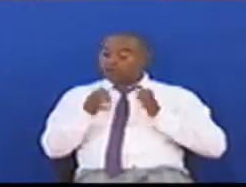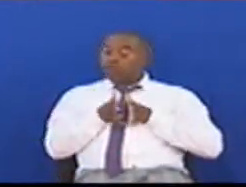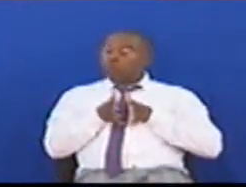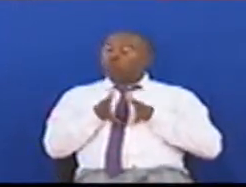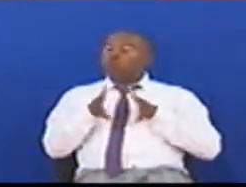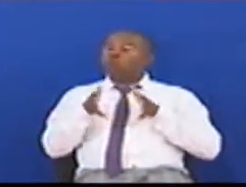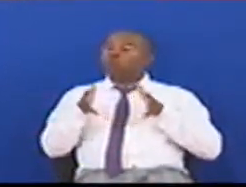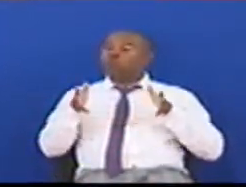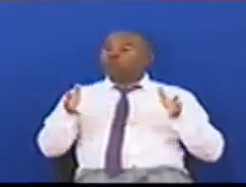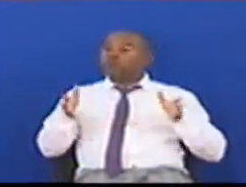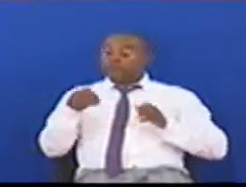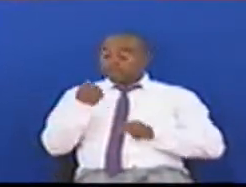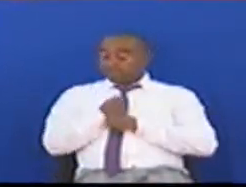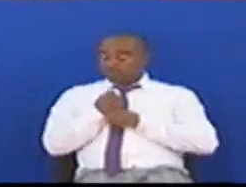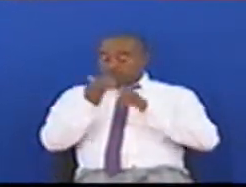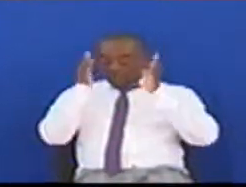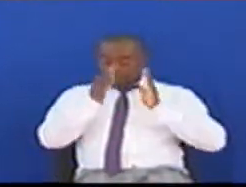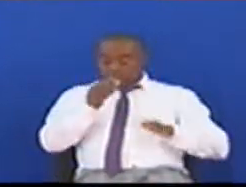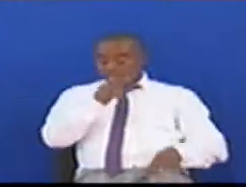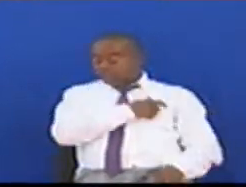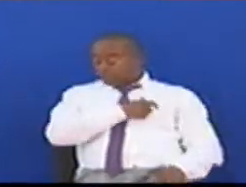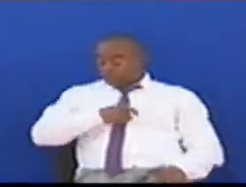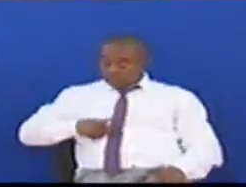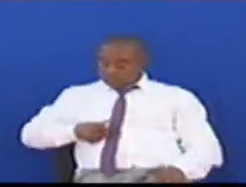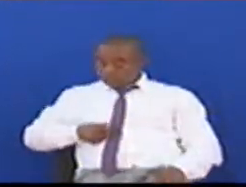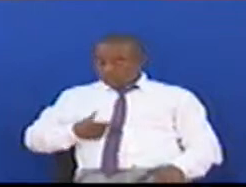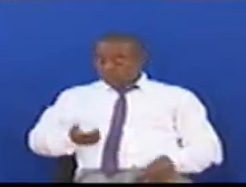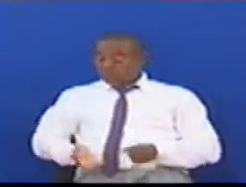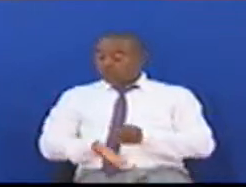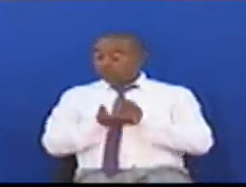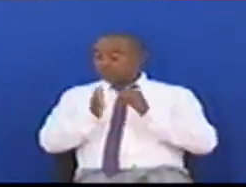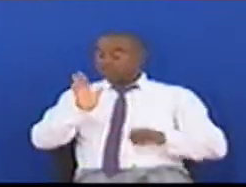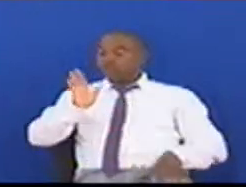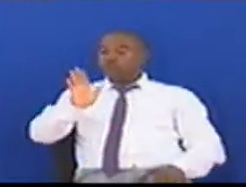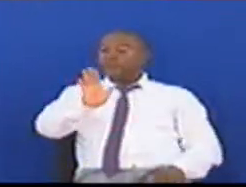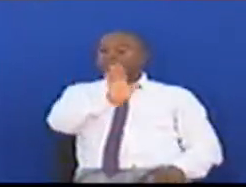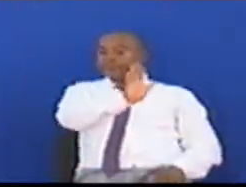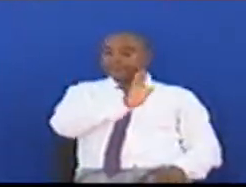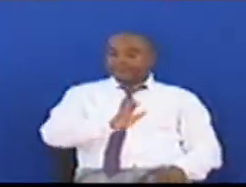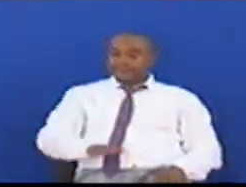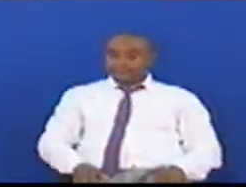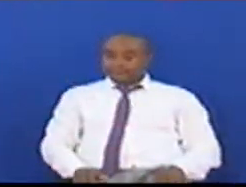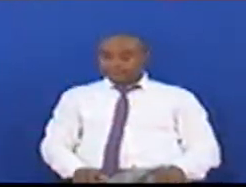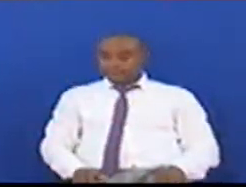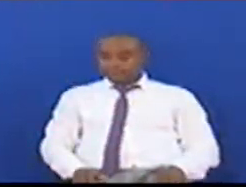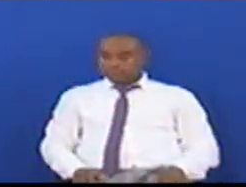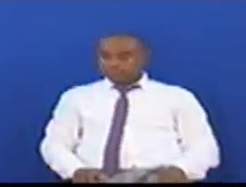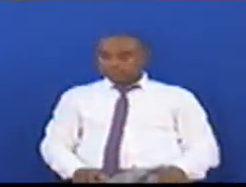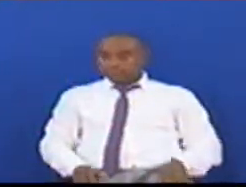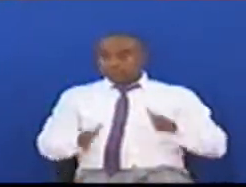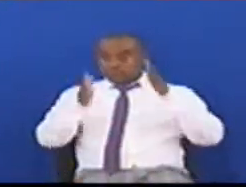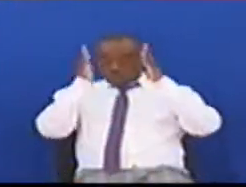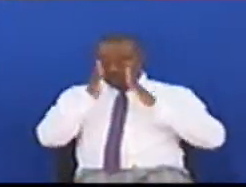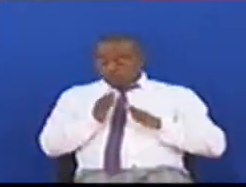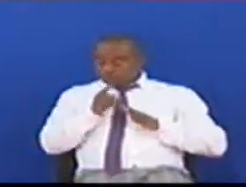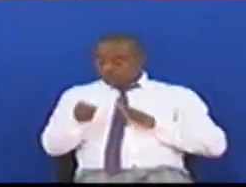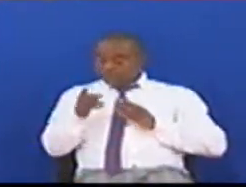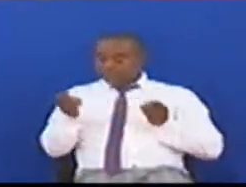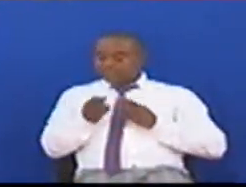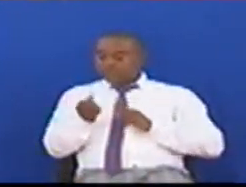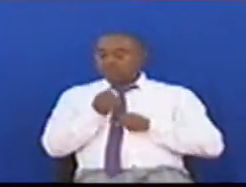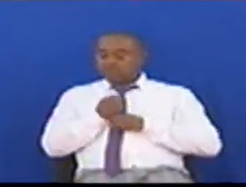Imefanyo Na Mwishimewa Raisi Pamoja Na Wasaidisi Waki Mwishimewa Speaker Hii Ni Bajet Yatano